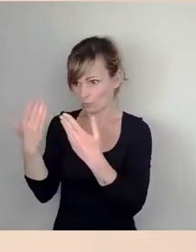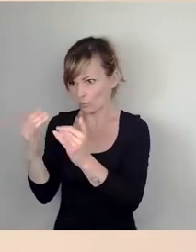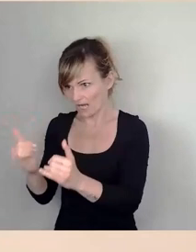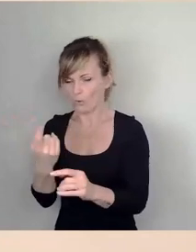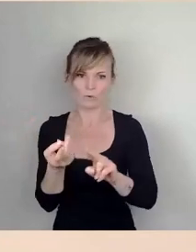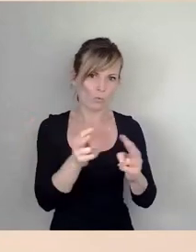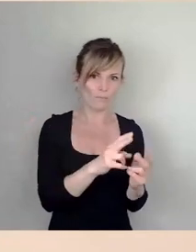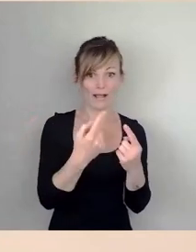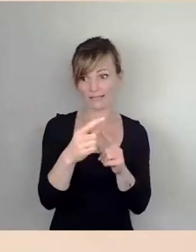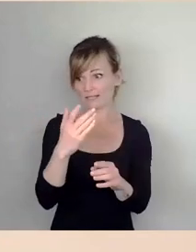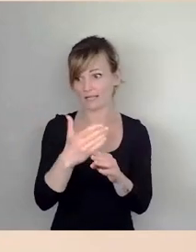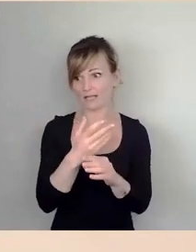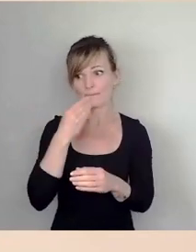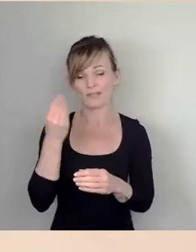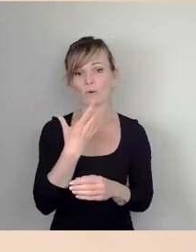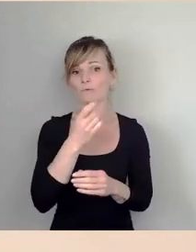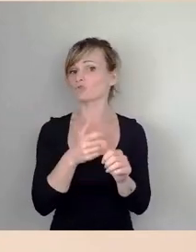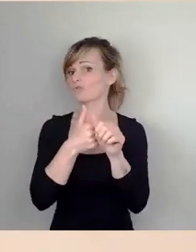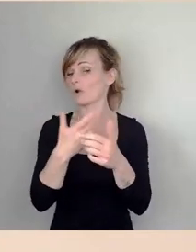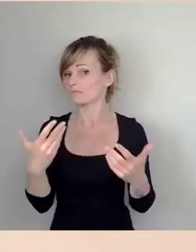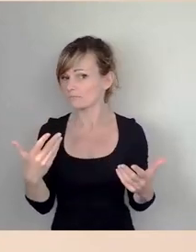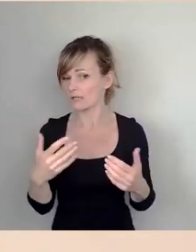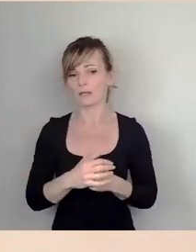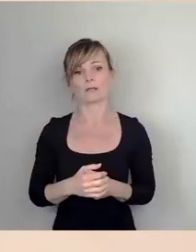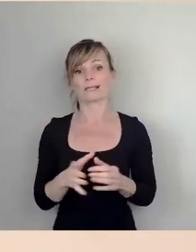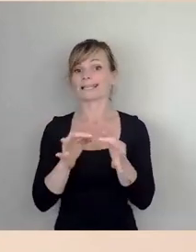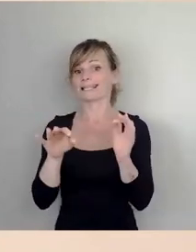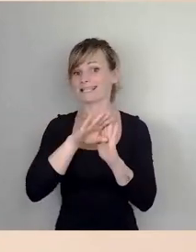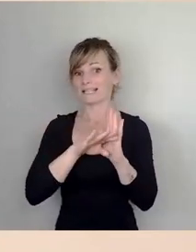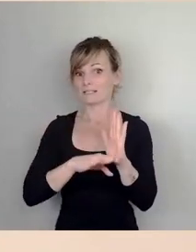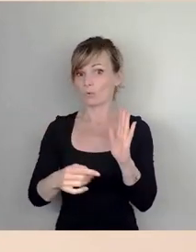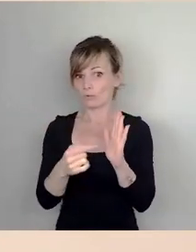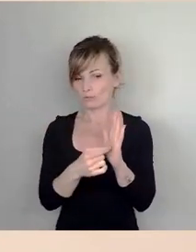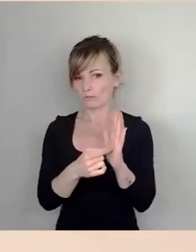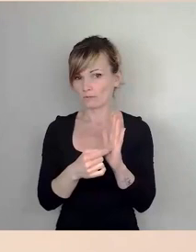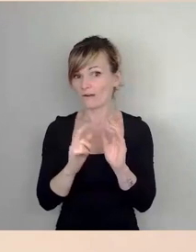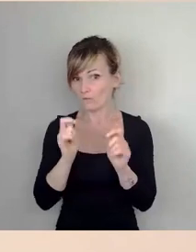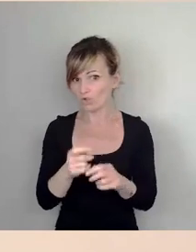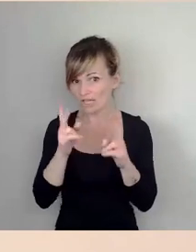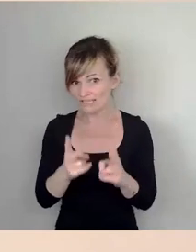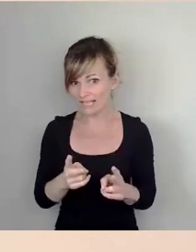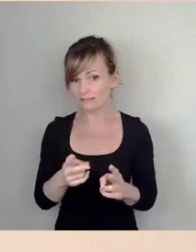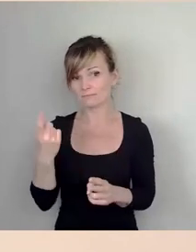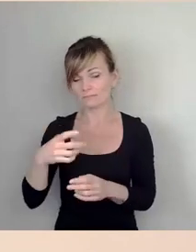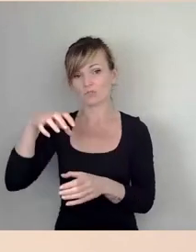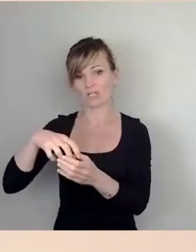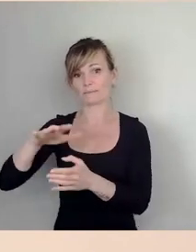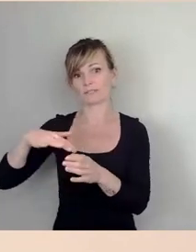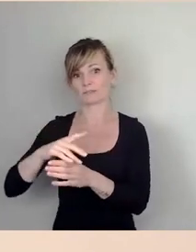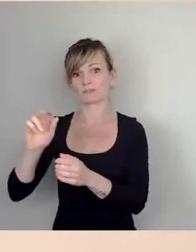Empfehlung folgen. Wie gesagt, nach der Satzung liegt das Vorschlagsrecht beim Stadtbezirksbeirat Altstadt.